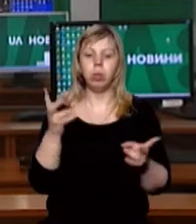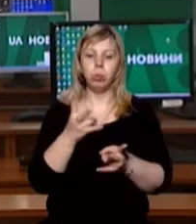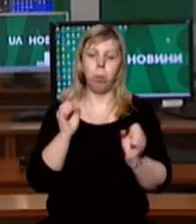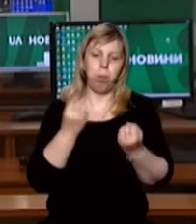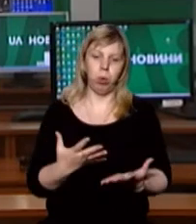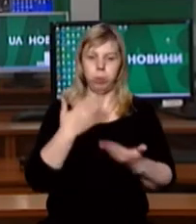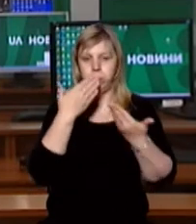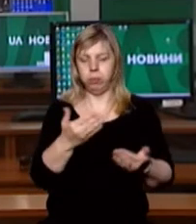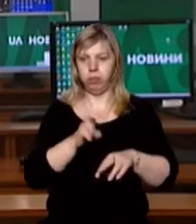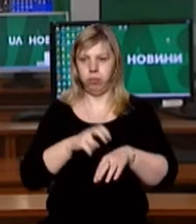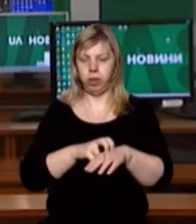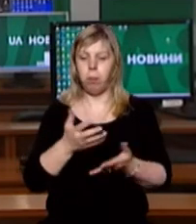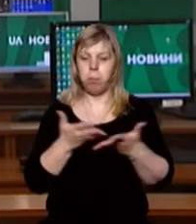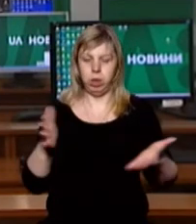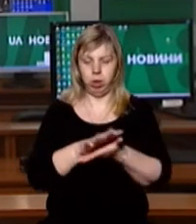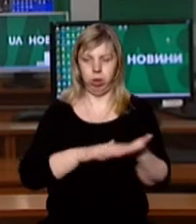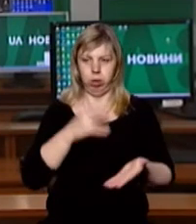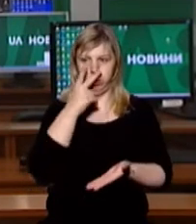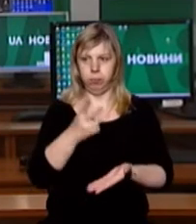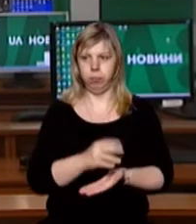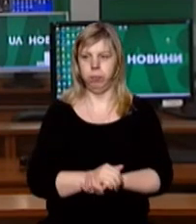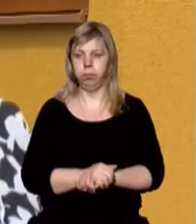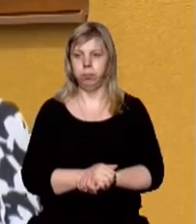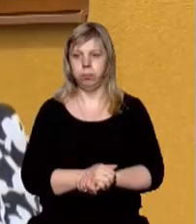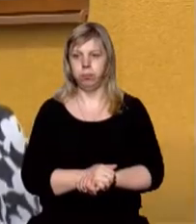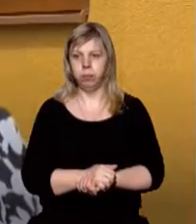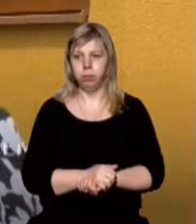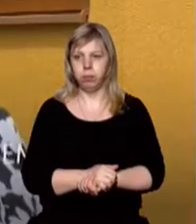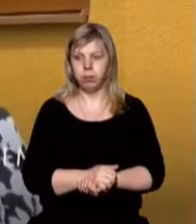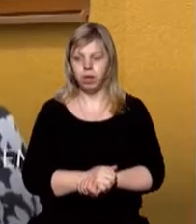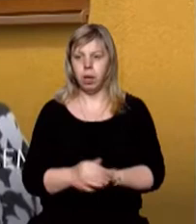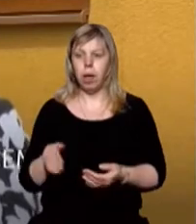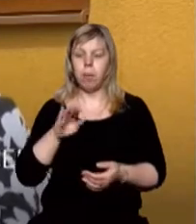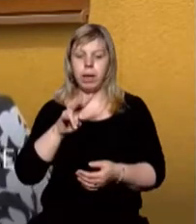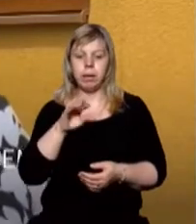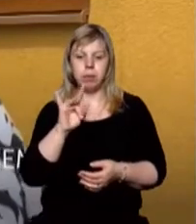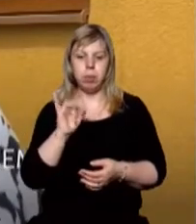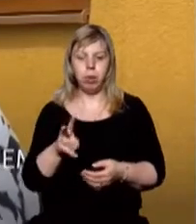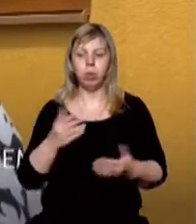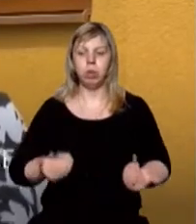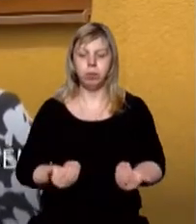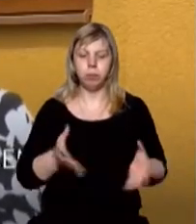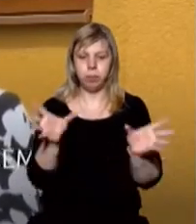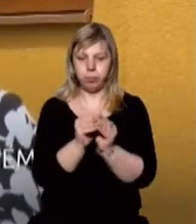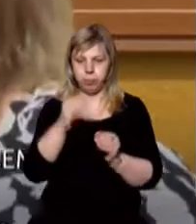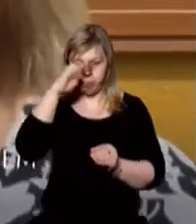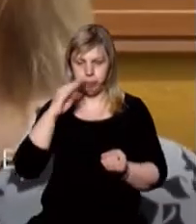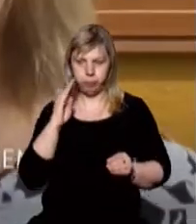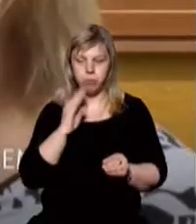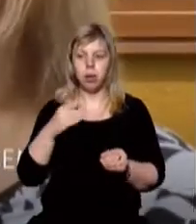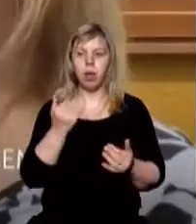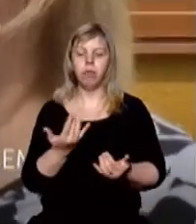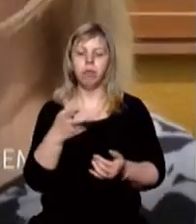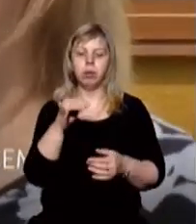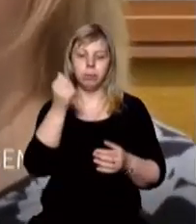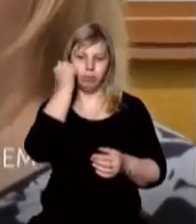звернутися до сімейного лікаря. Більше в сюжеті Оксани Ушакової. Мар'яна Семенюк живе в сілі разом з батьками. Вони належать до